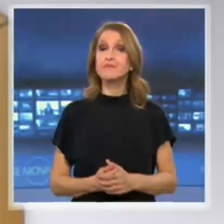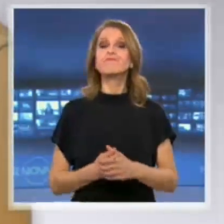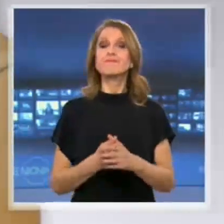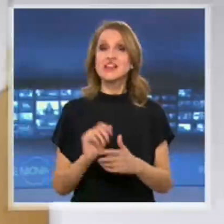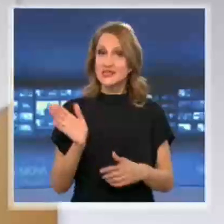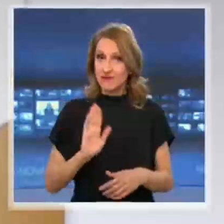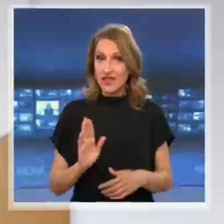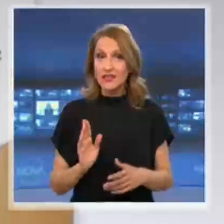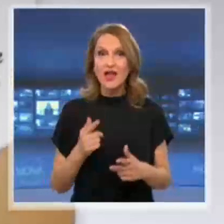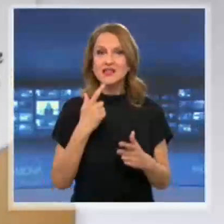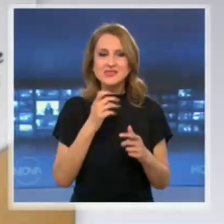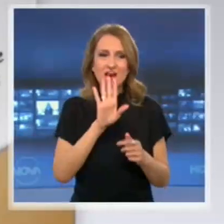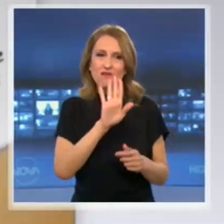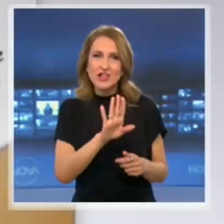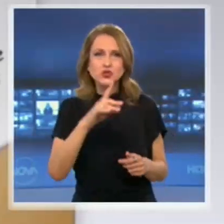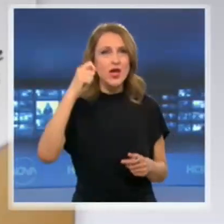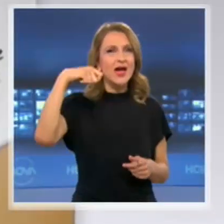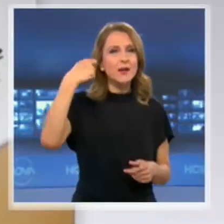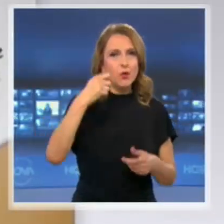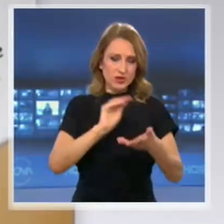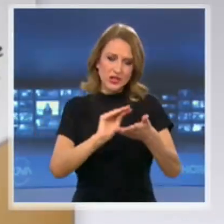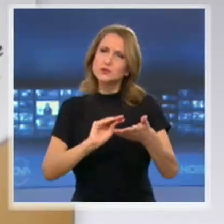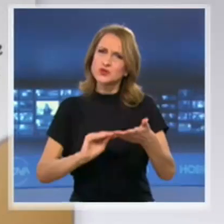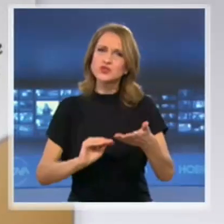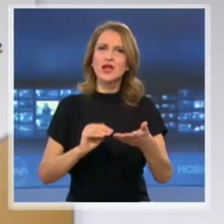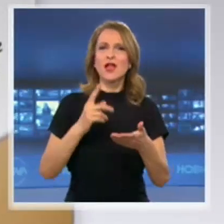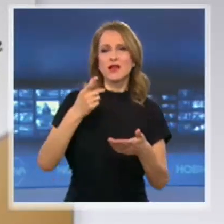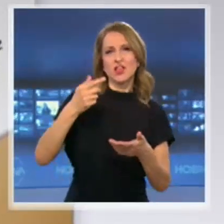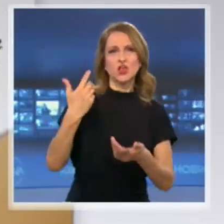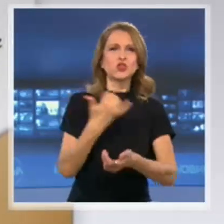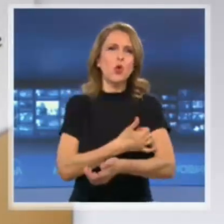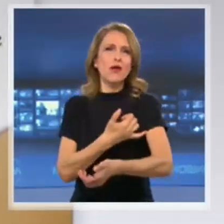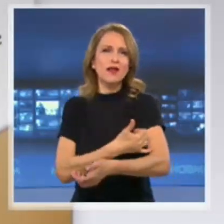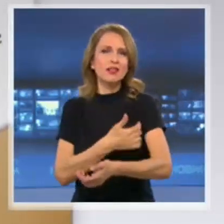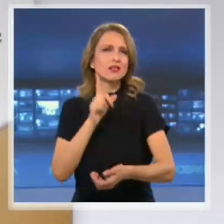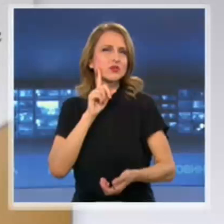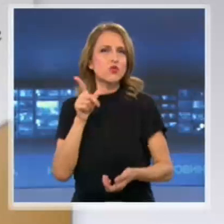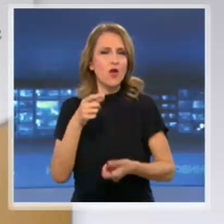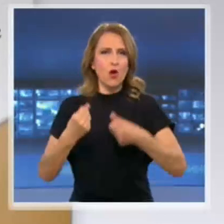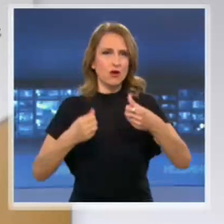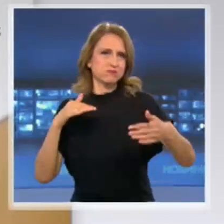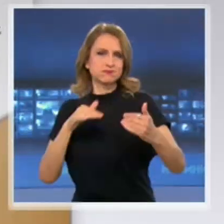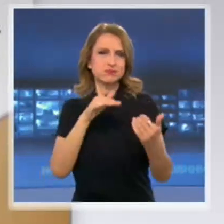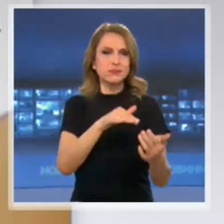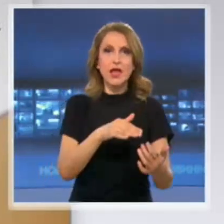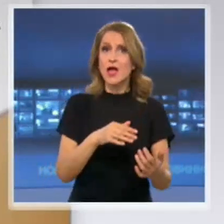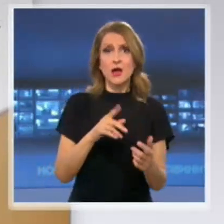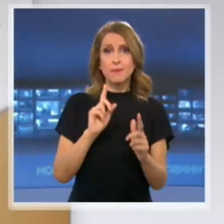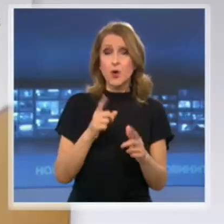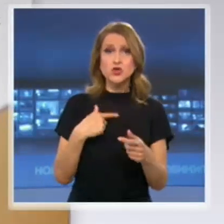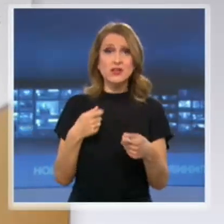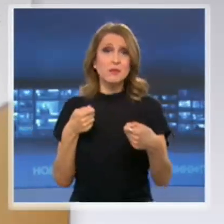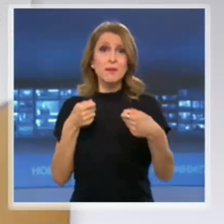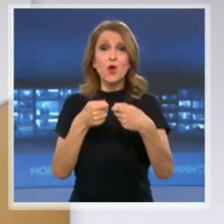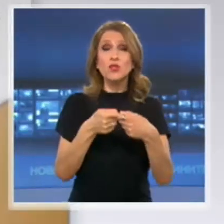Здравейте! Относно вашия репортаж за катастрофата с дрогиран шофяр в Пловдив, възможно ли е да осъществим контакт с възрастната